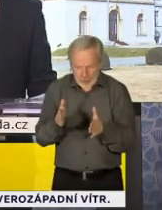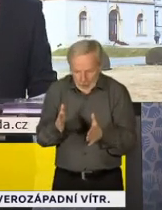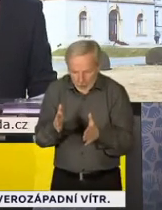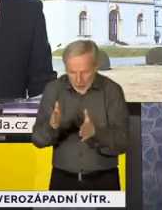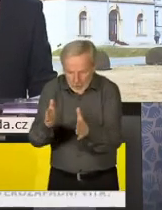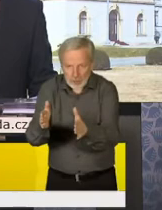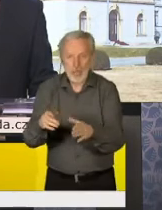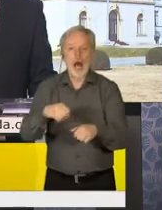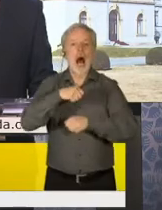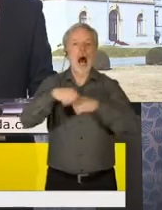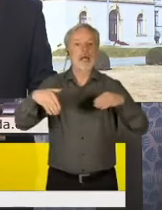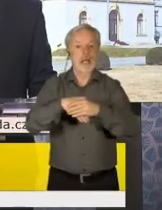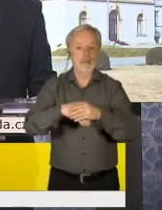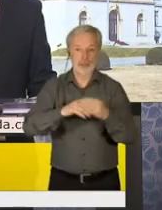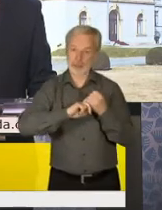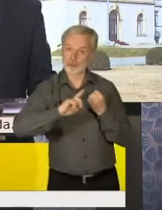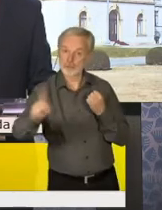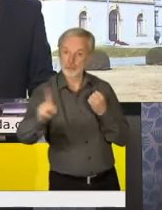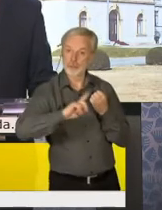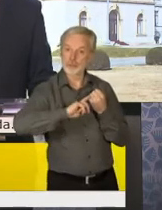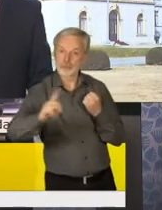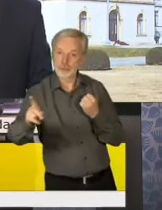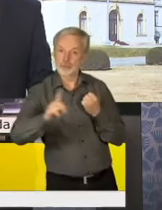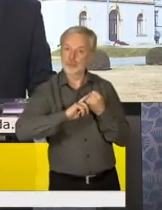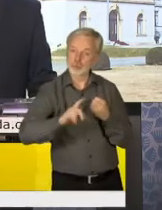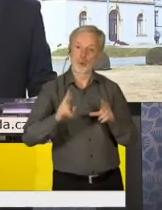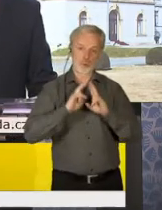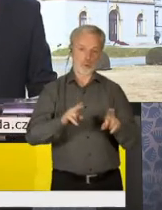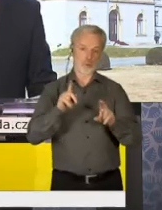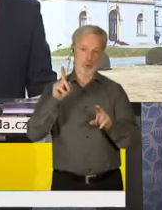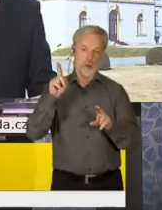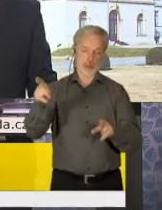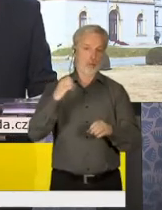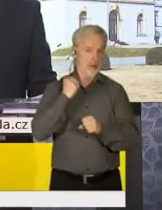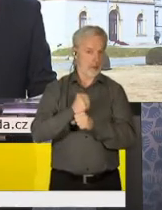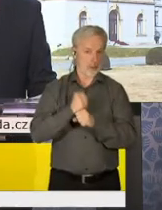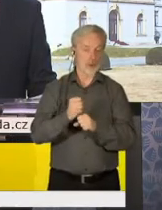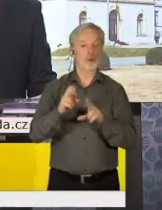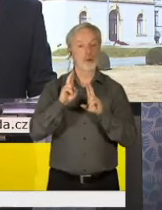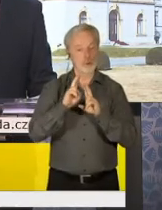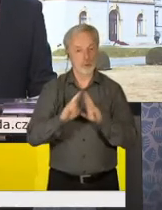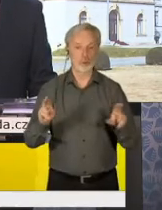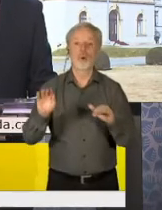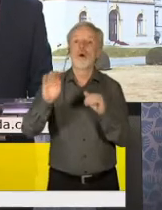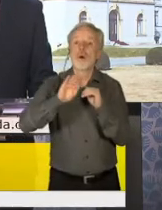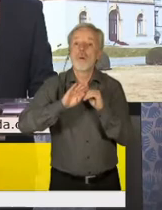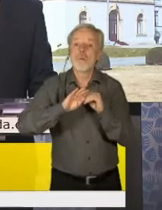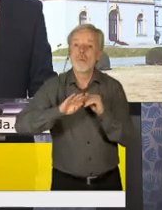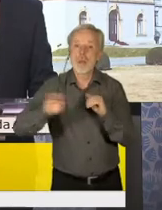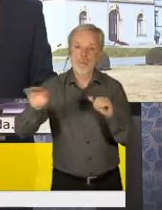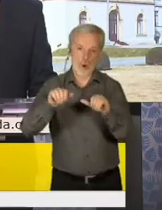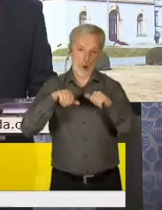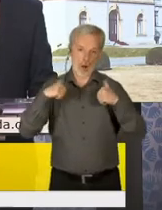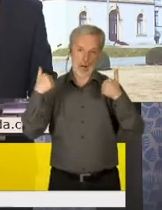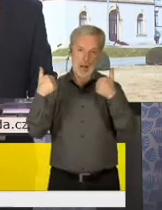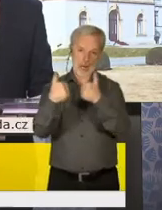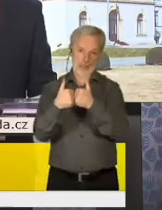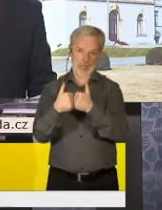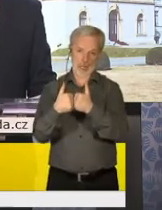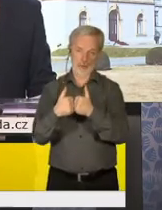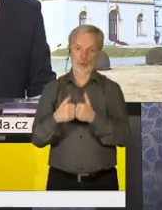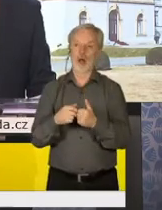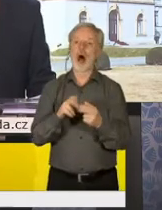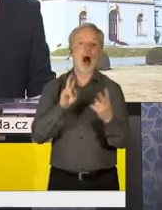zaměstnanci do těch prostor, kde mohou pracovat vlastně mimo tuto karanténu a nemělo by dojít ke